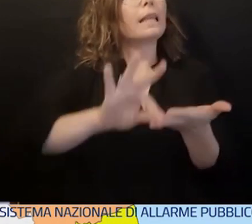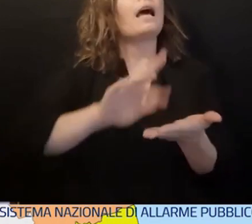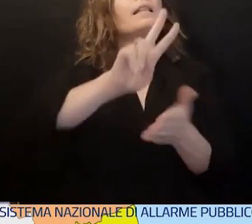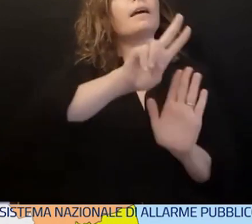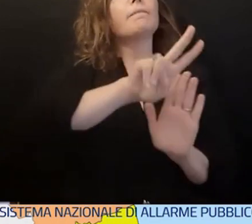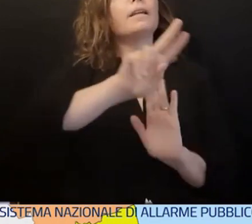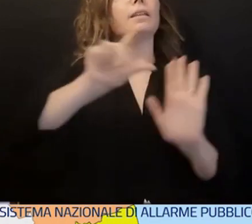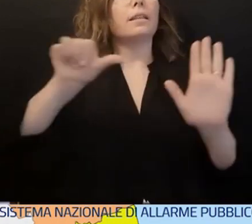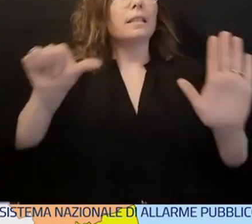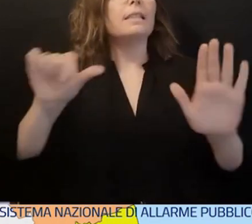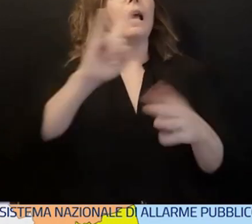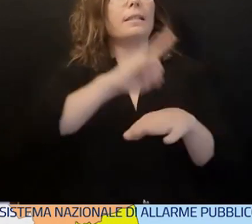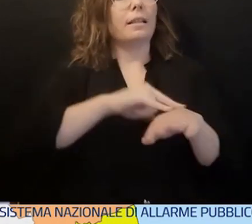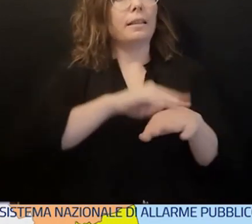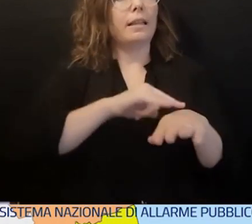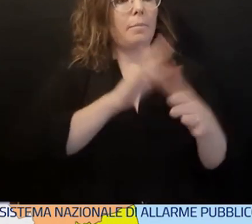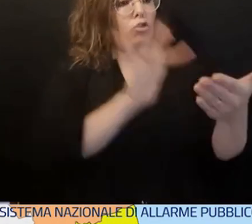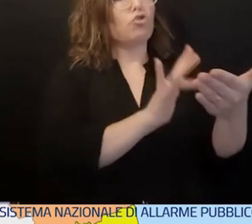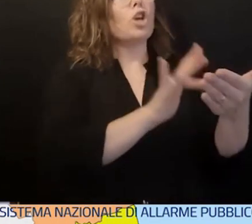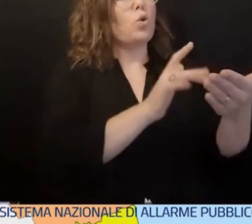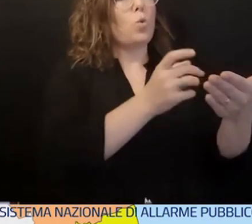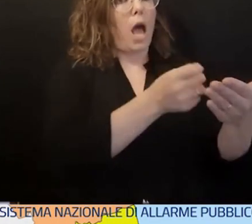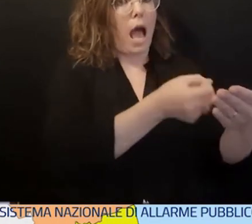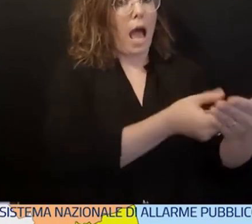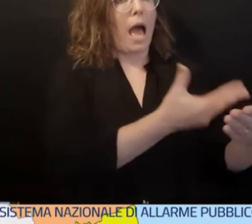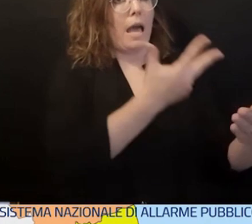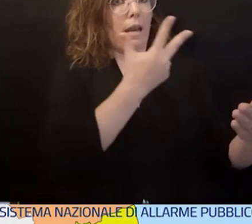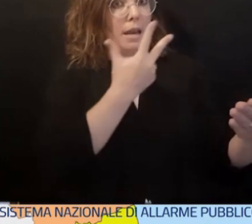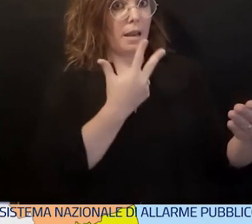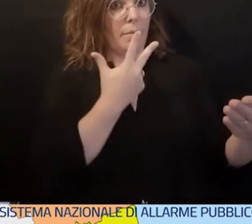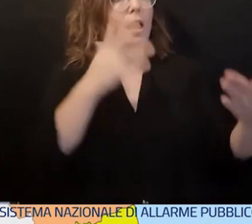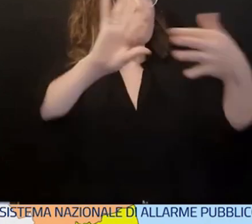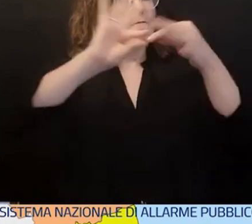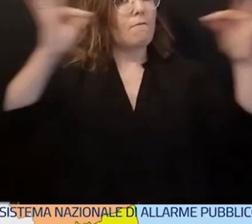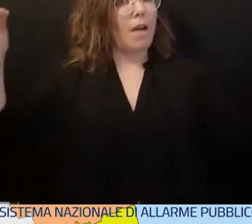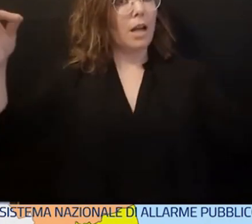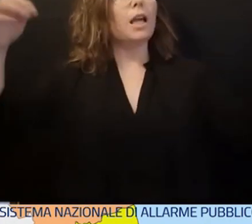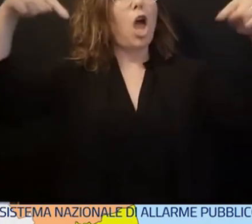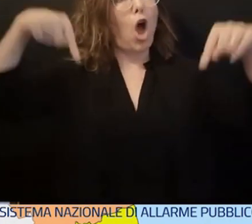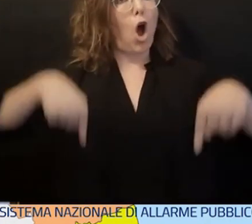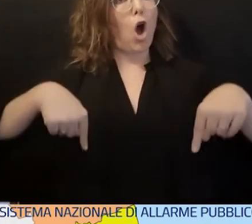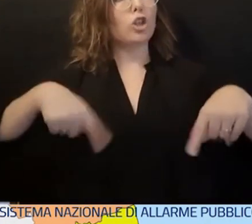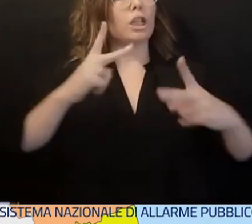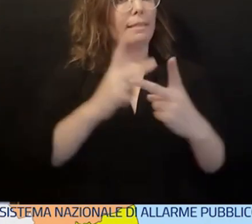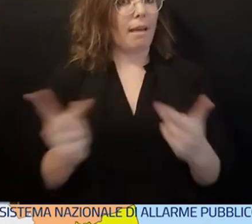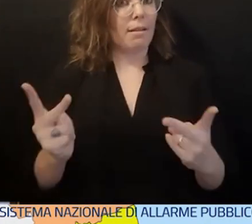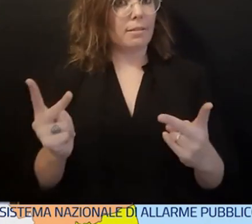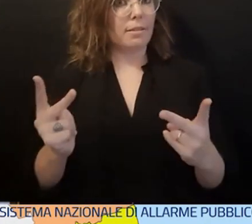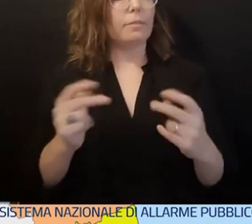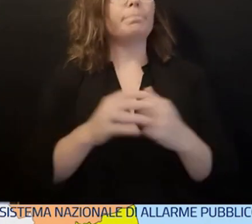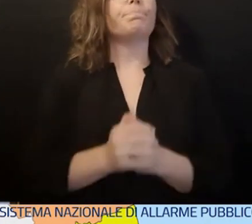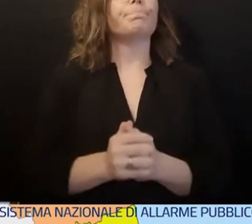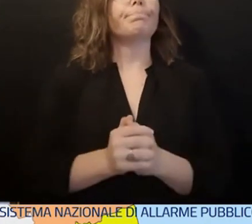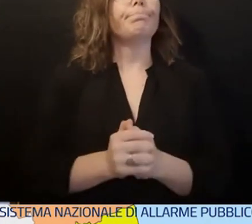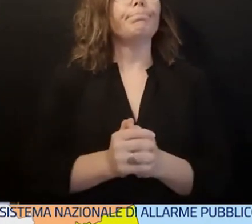annuncia il test. Poi il 26 settembre verrà coinvolta l'intera regione Abruzzo. Quel giorno tutti noi riceveremo sui nostri